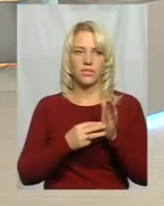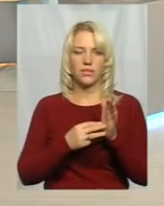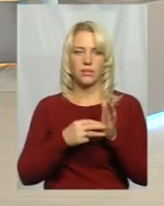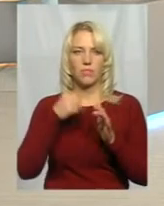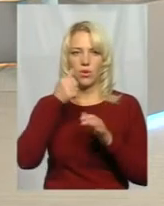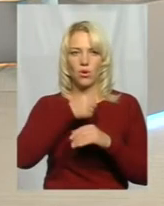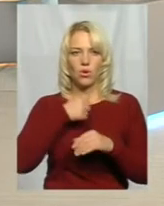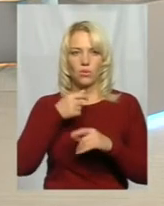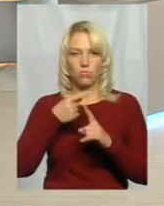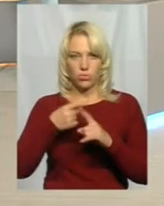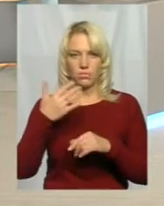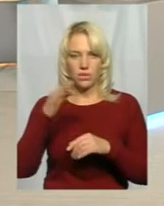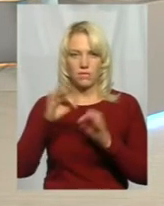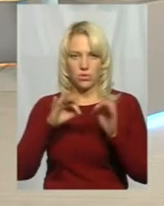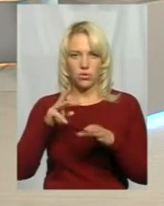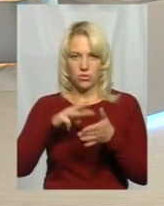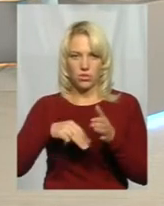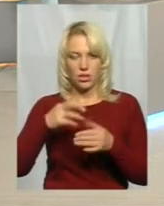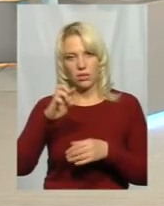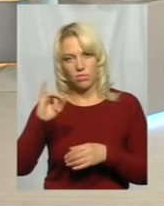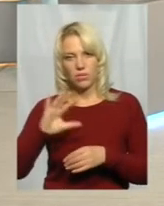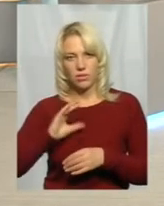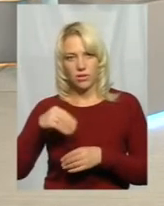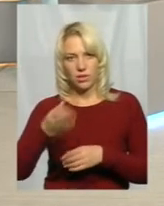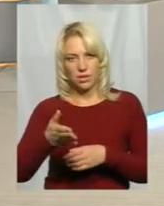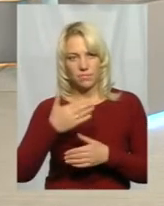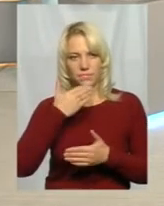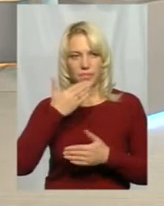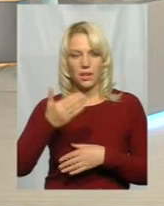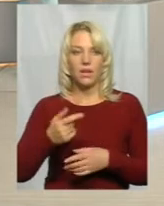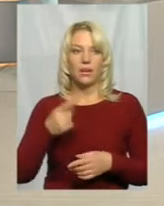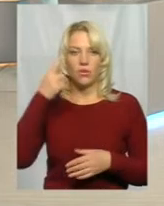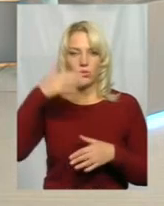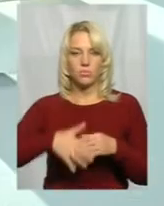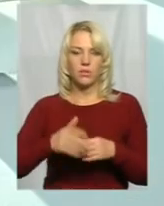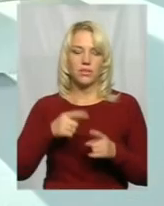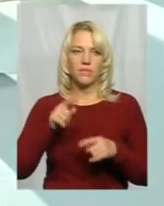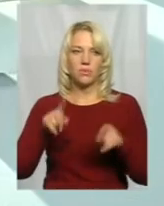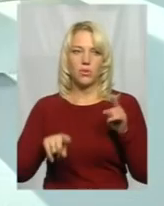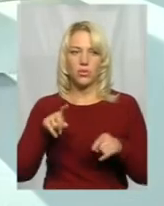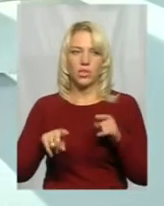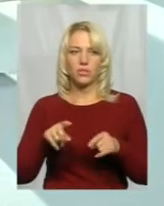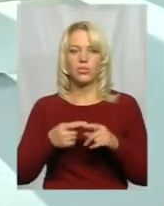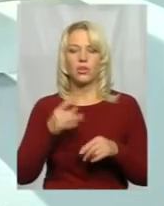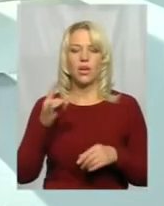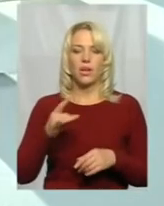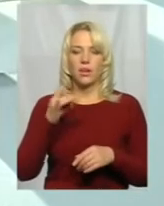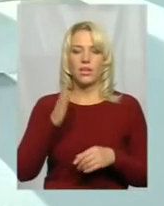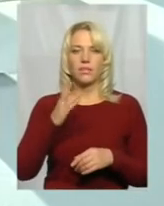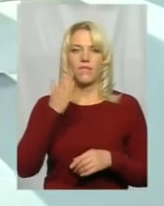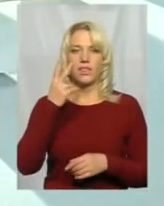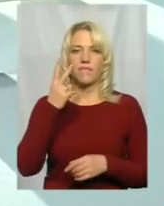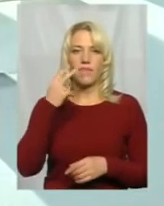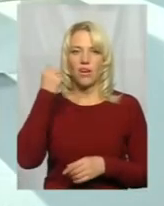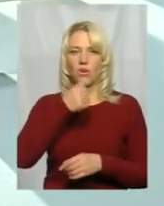плюс 50 відсотків? Плюс 50. Так, ви розумієте, він періодично, так, раз-два роки він кидав там незначну суму, там, ну, це